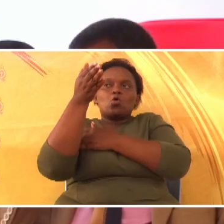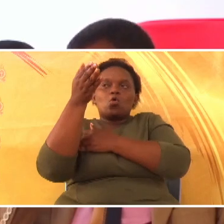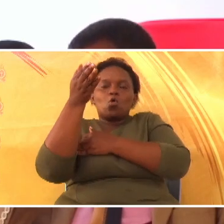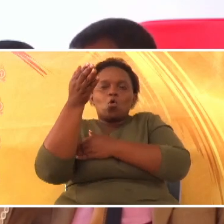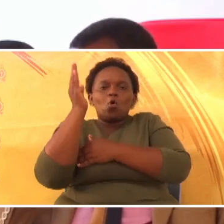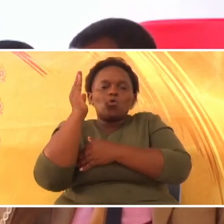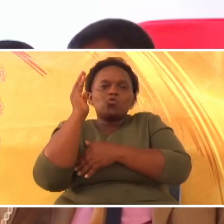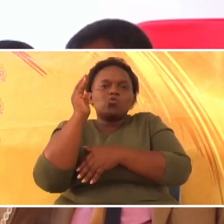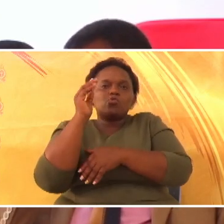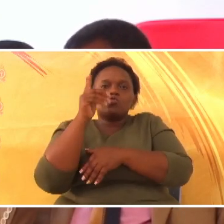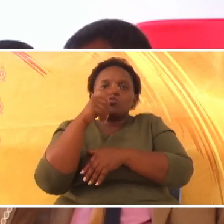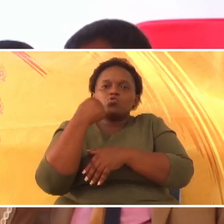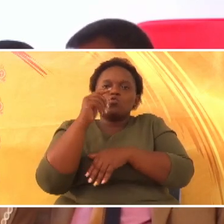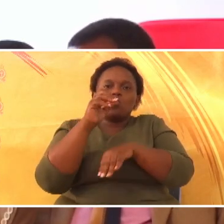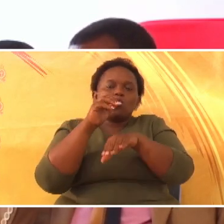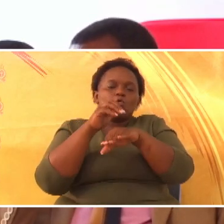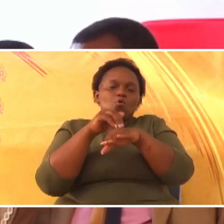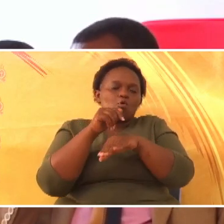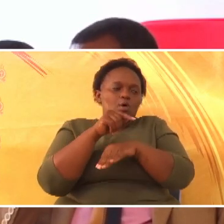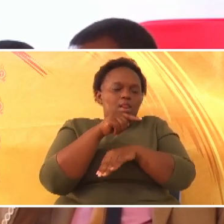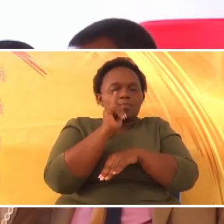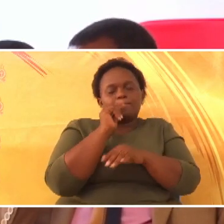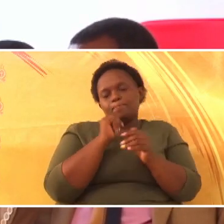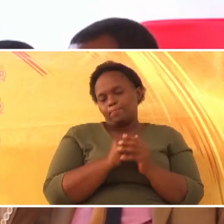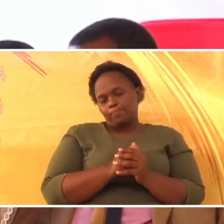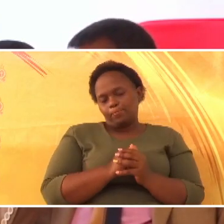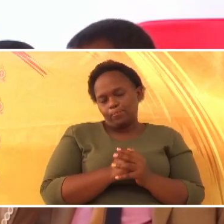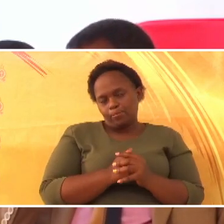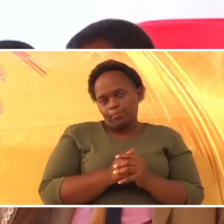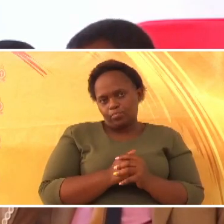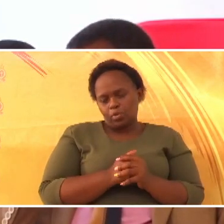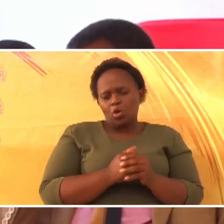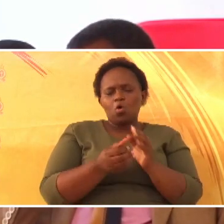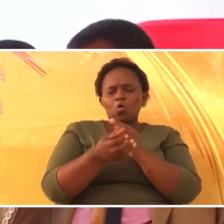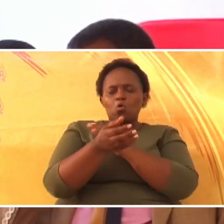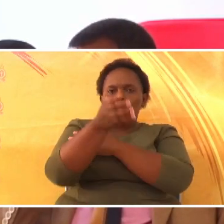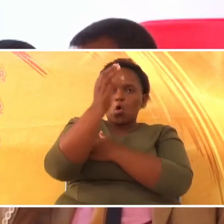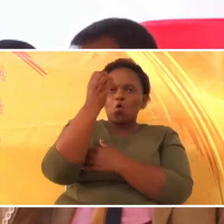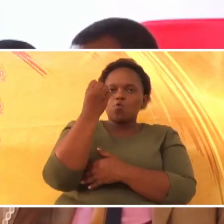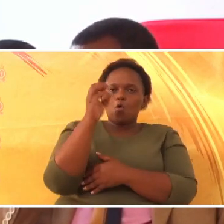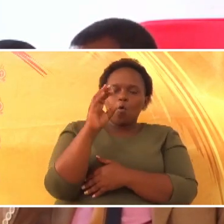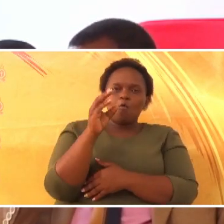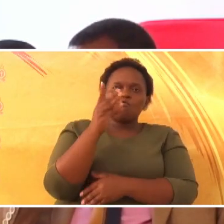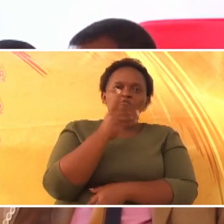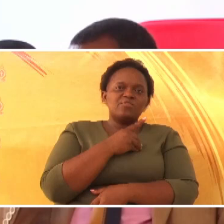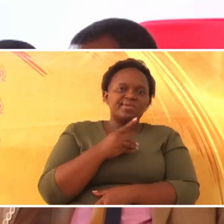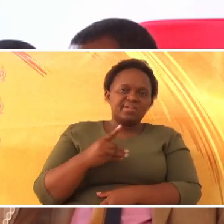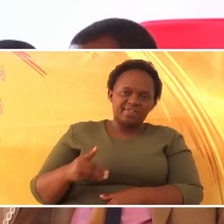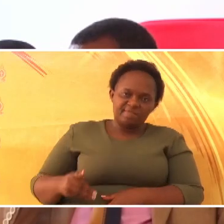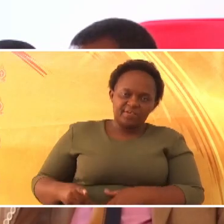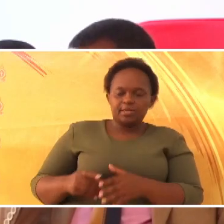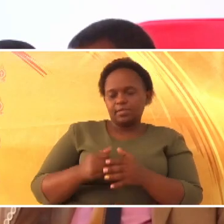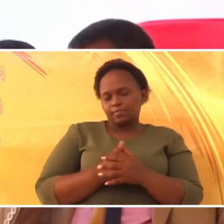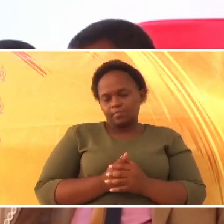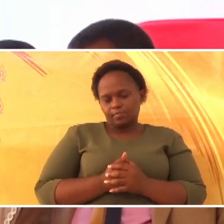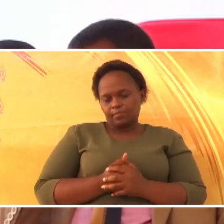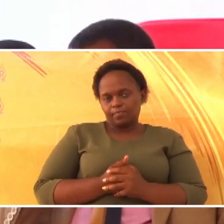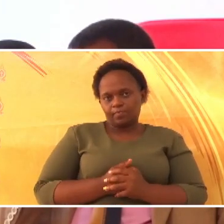Akasahau yule mungu wababa yake, nambaya likuwa naitwa Jehovah.